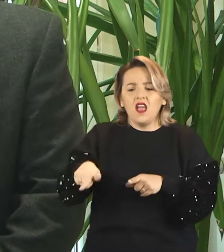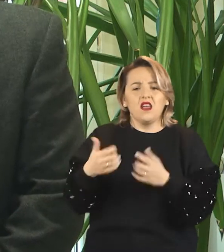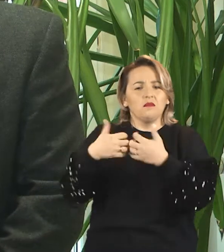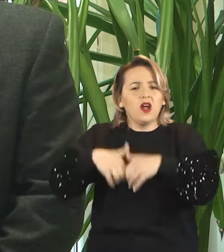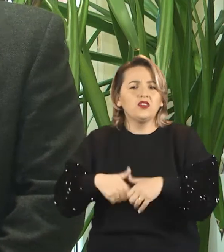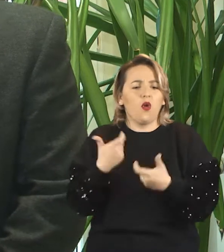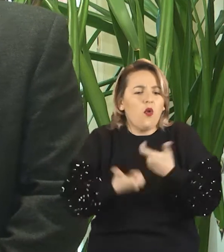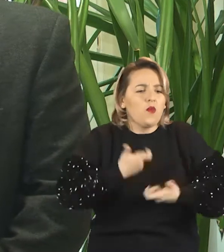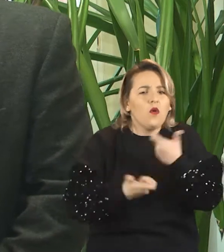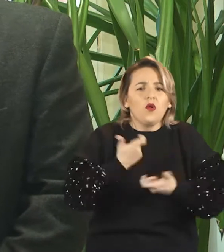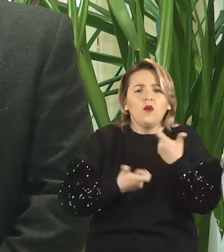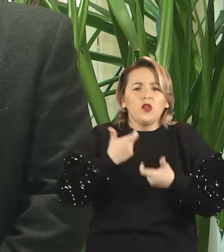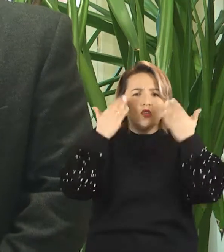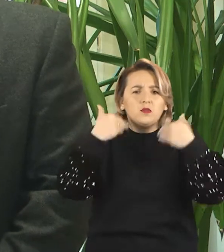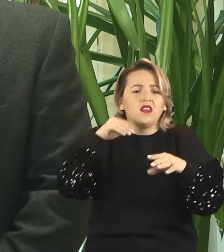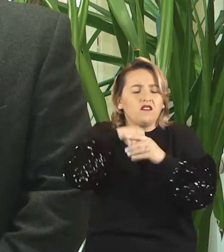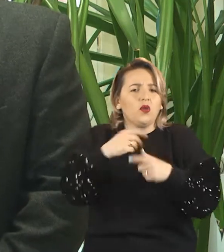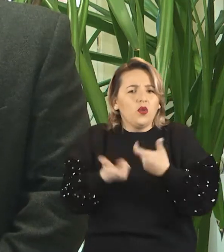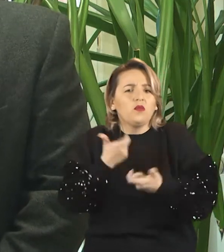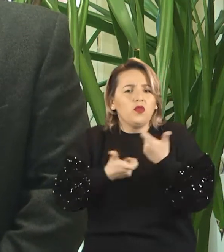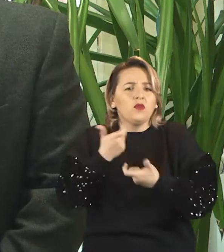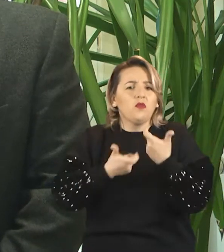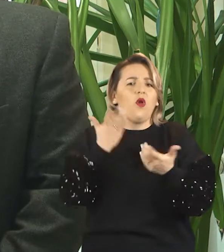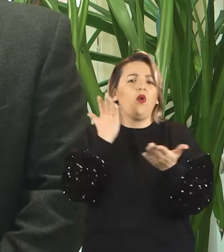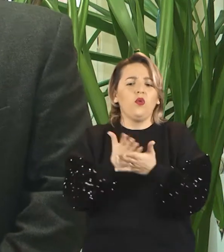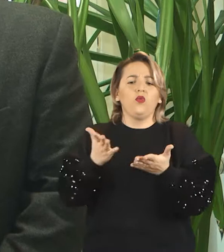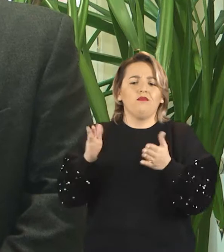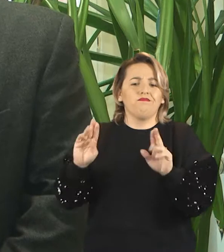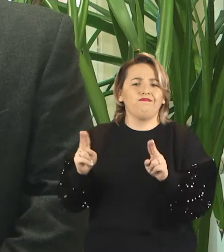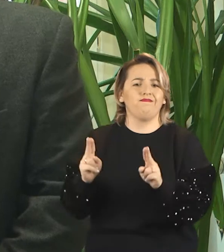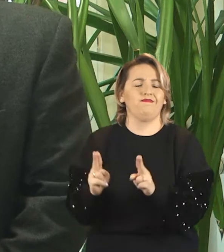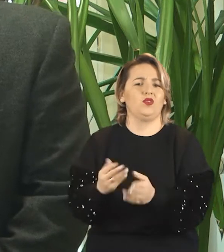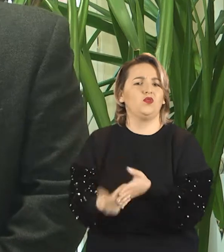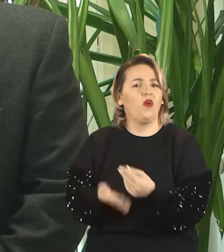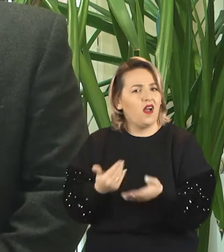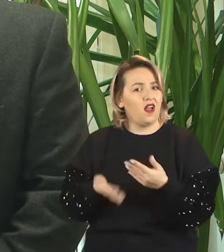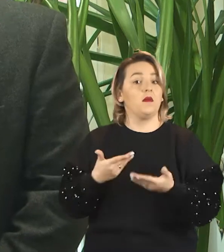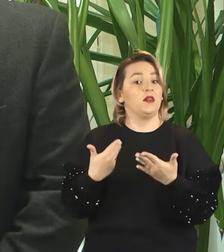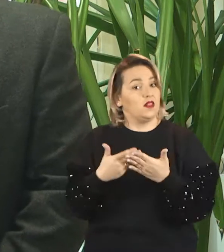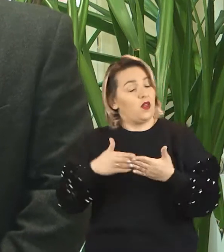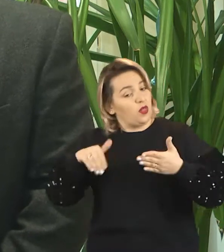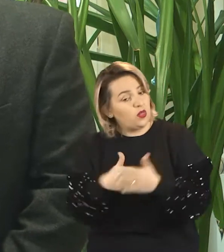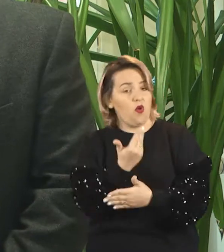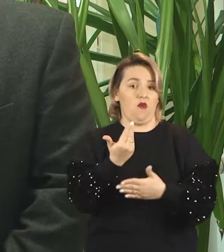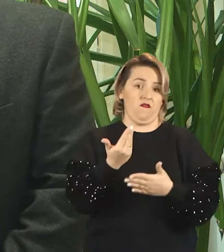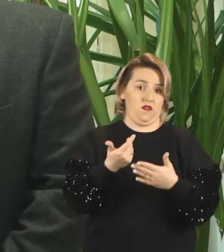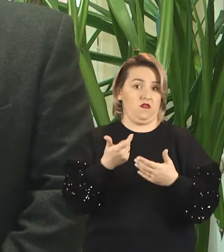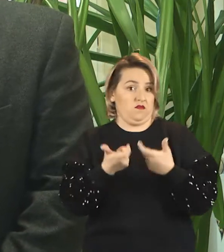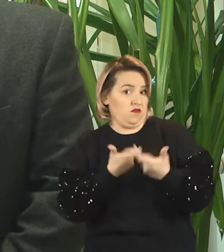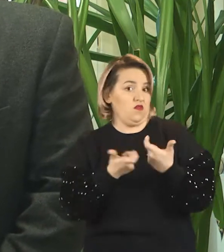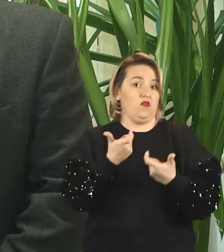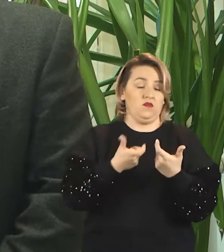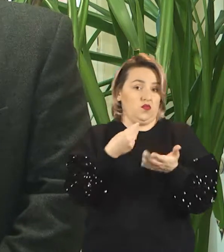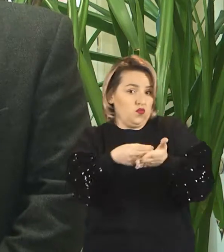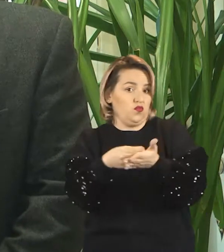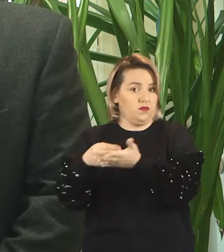i dlatego konieczna jest non-stop wymiana zużytego sprzętu lub zakupywanie sprzętu